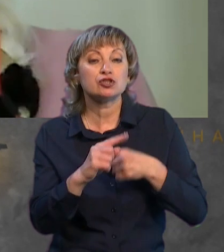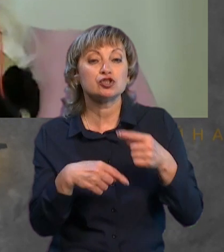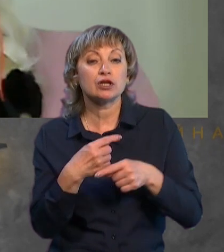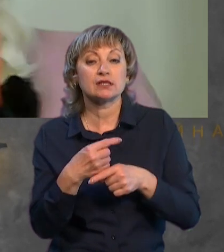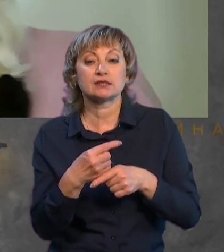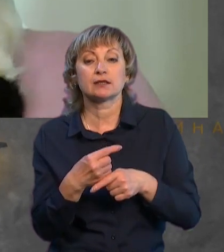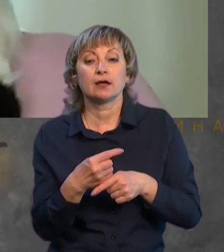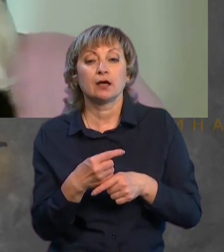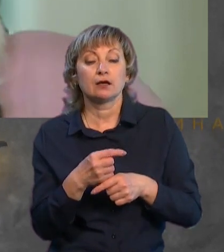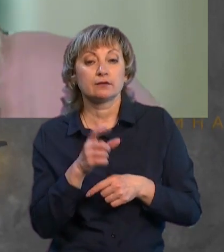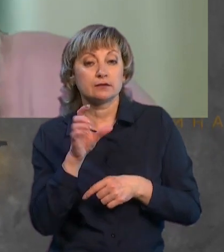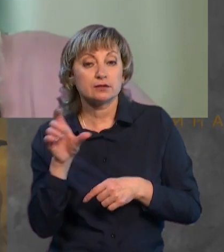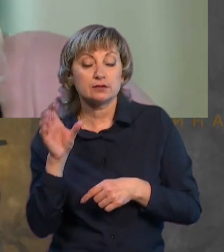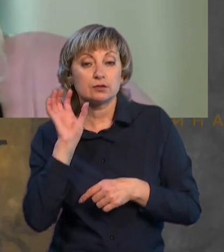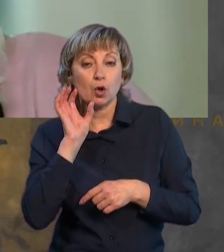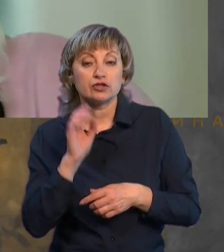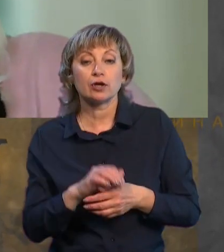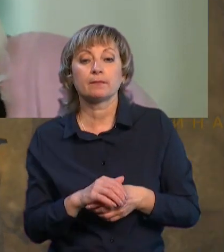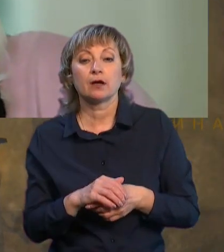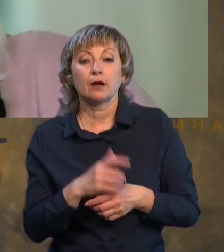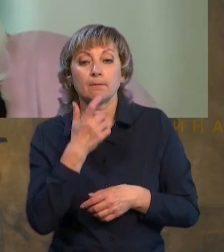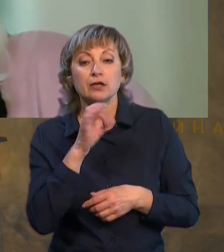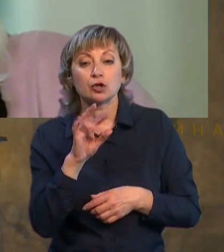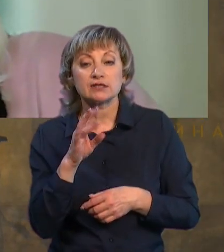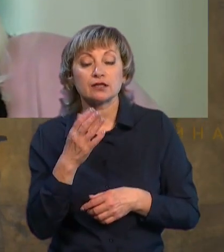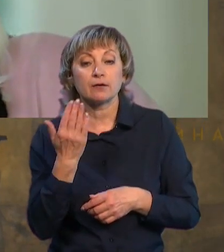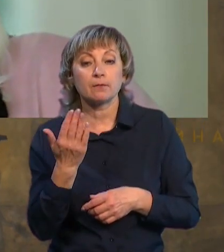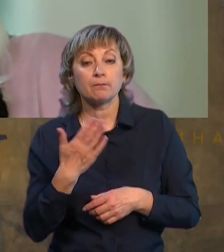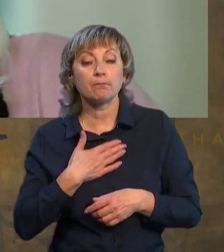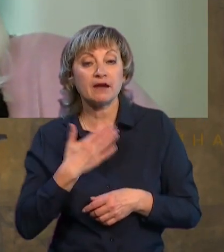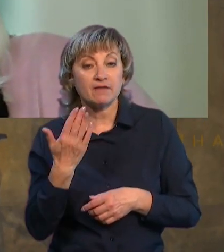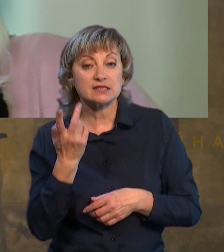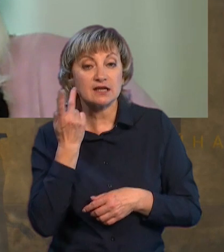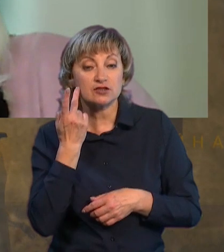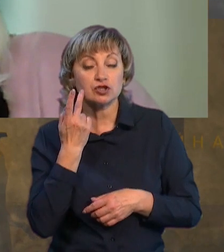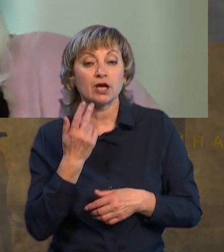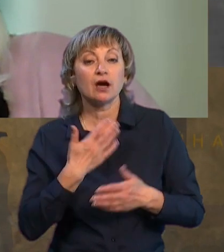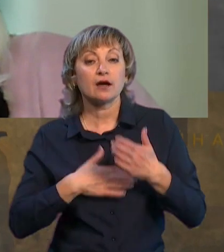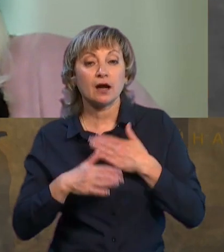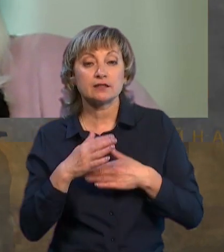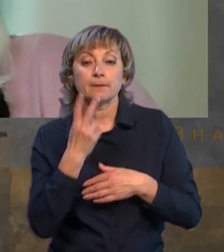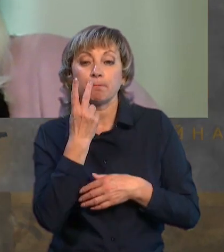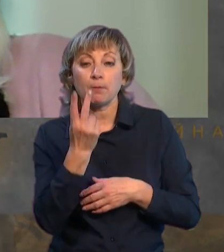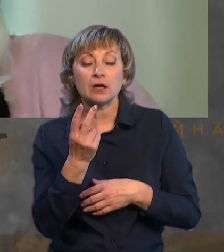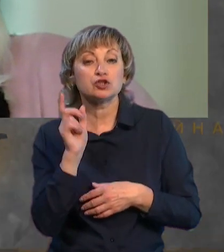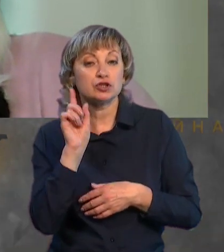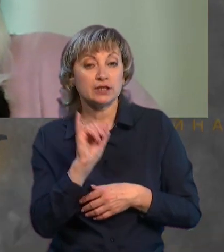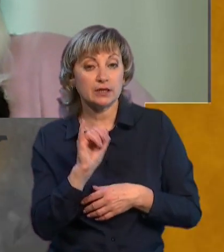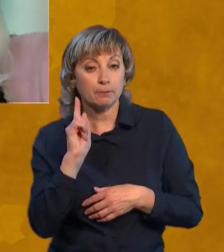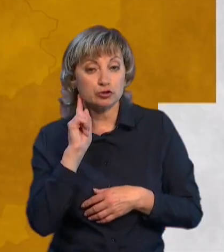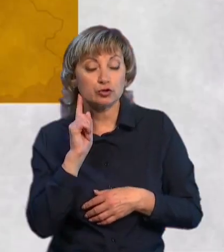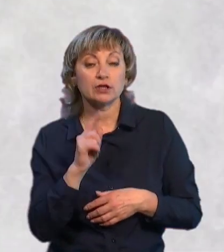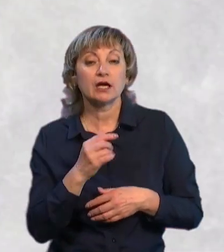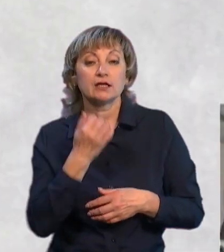слухачам. Пані Оксано, ми вас завжди щиро раді побачити, почути. Дякую за те, що